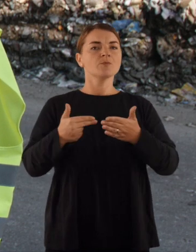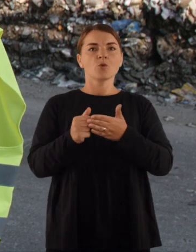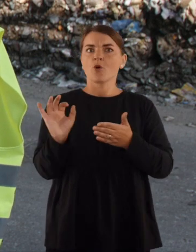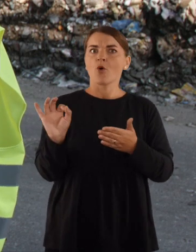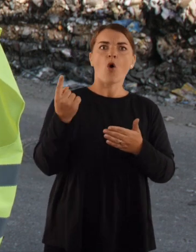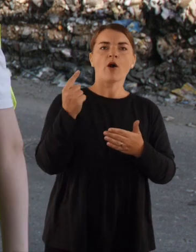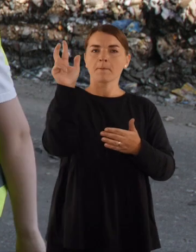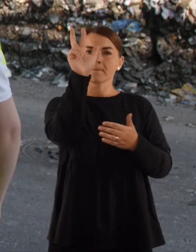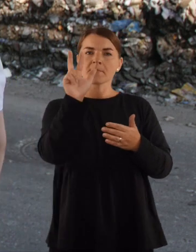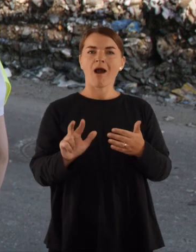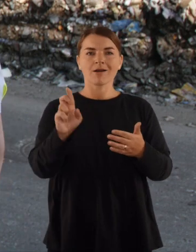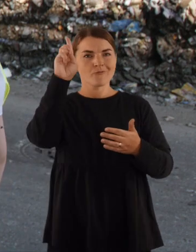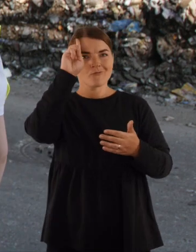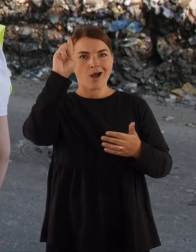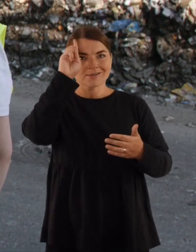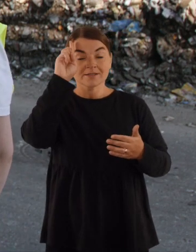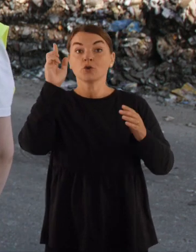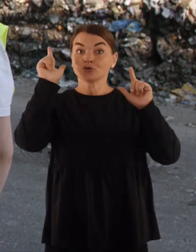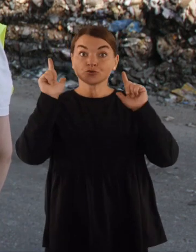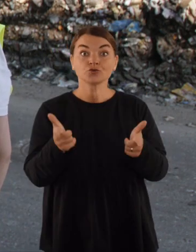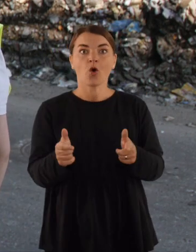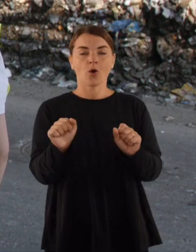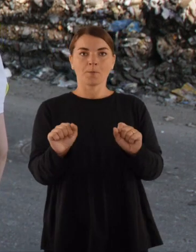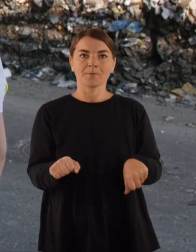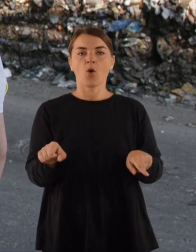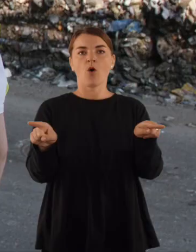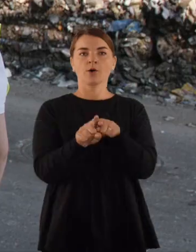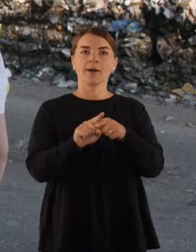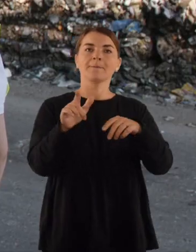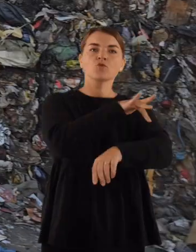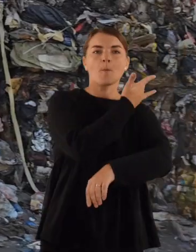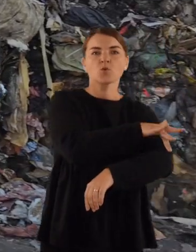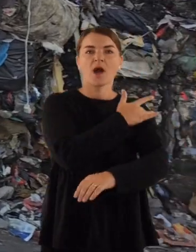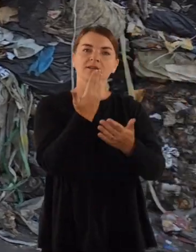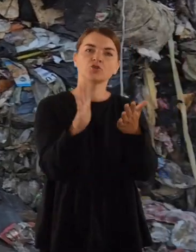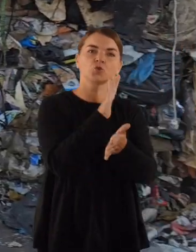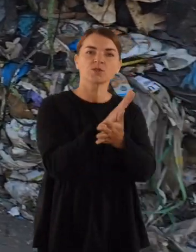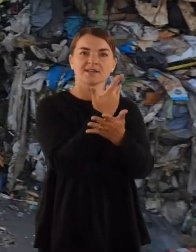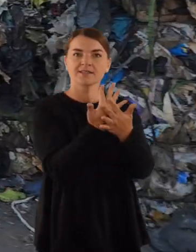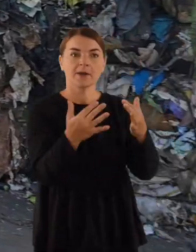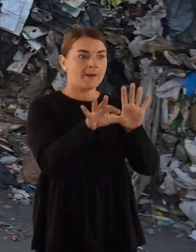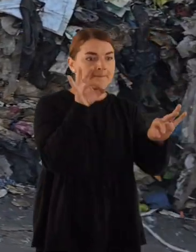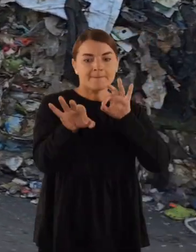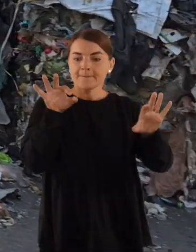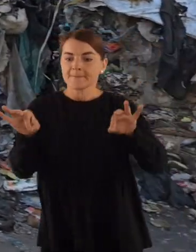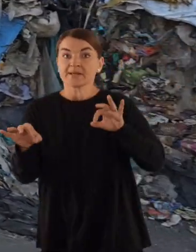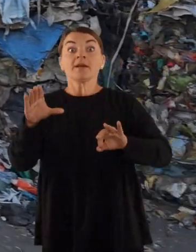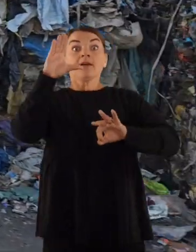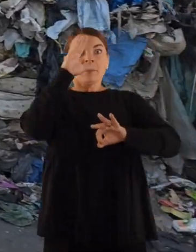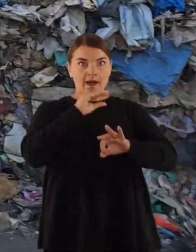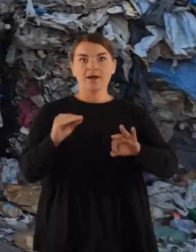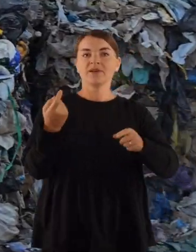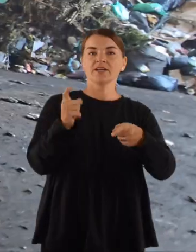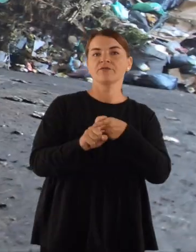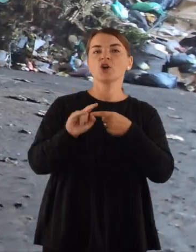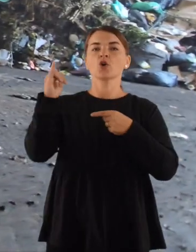įmonė ir pabalti jie visame tikrai, kurie sugeba iš mišos komunalinių atliekų srauto, įskirti atliekas ir pagaminti